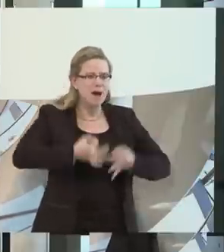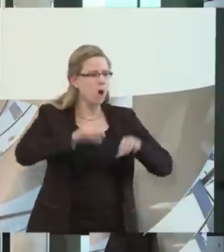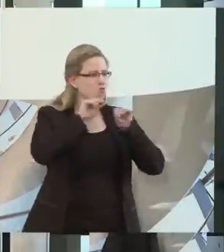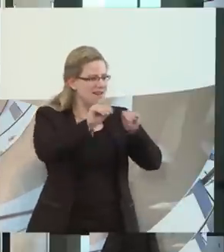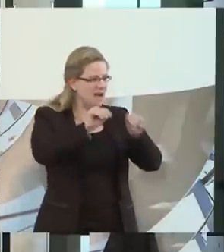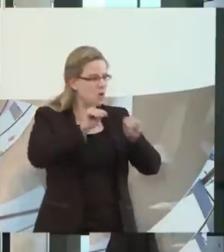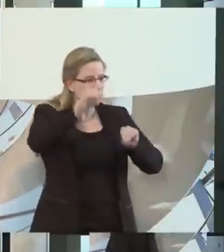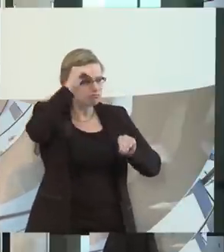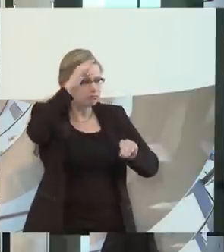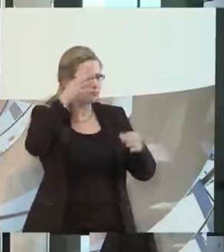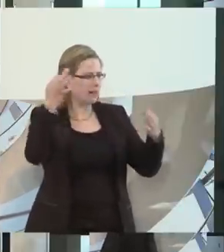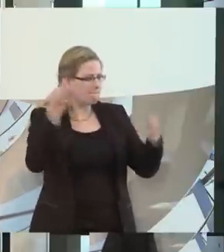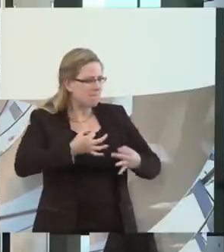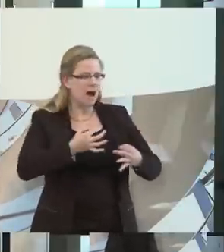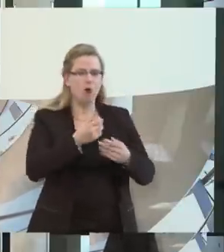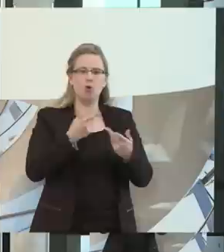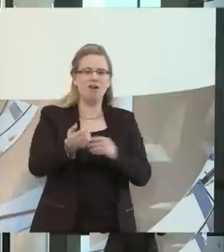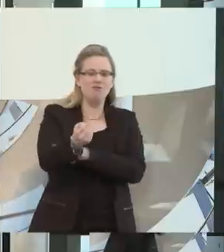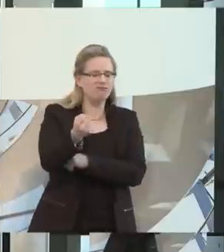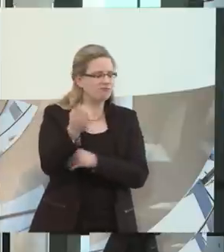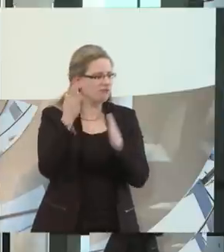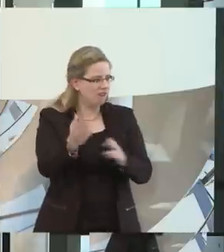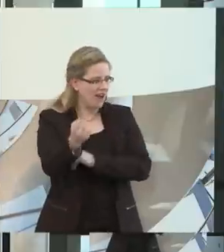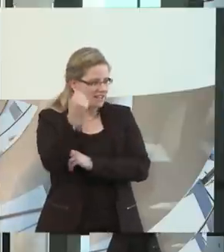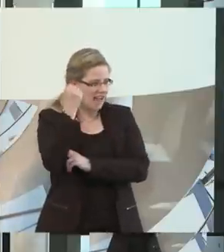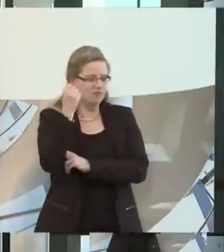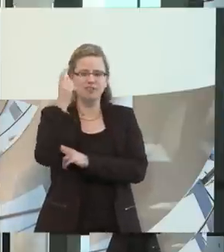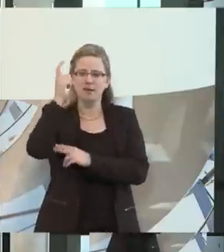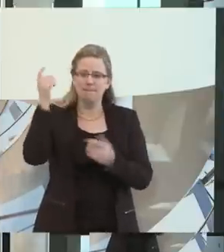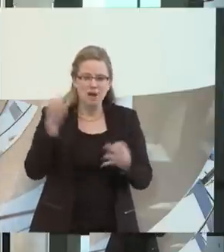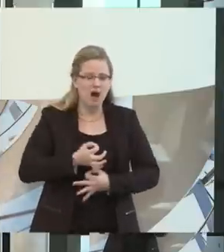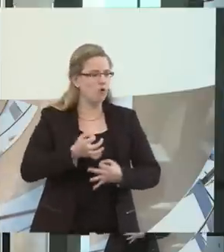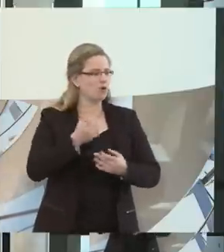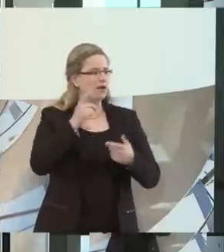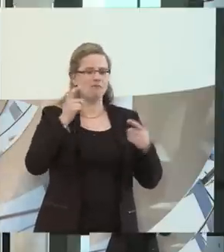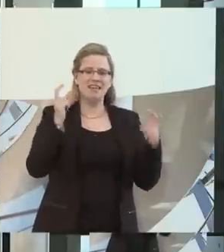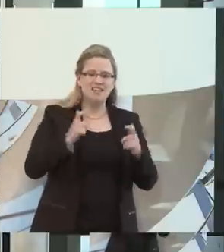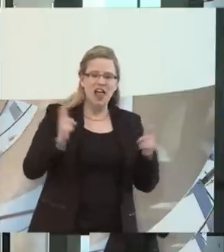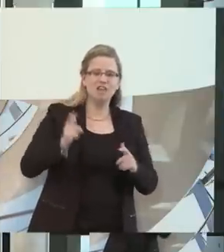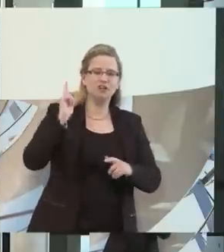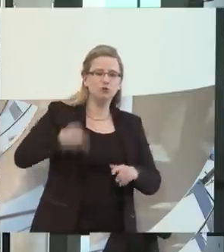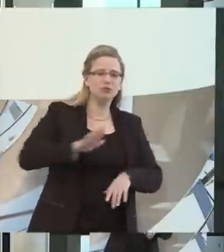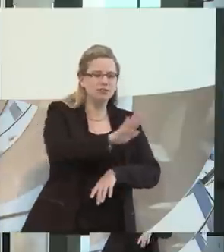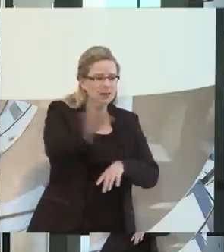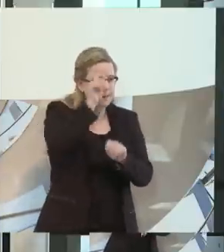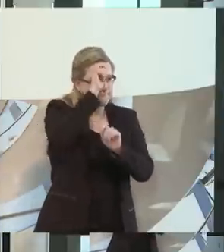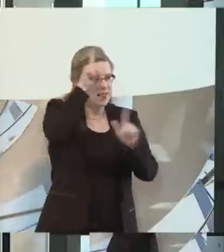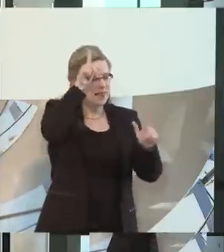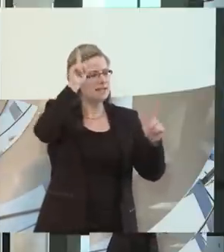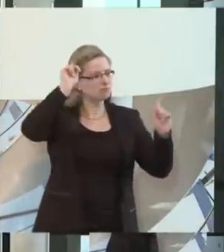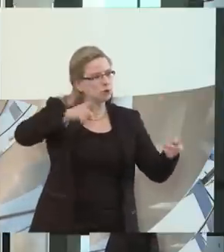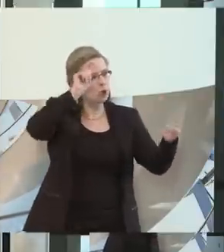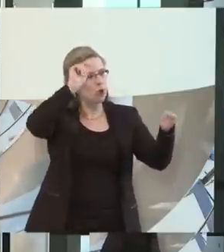Kräfte. Es muss möglich sein, dass die Gesellschaft das Bewusstsein endlich bildet, dass behinderte Menschen, nichts anderes sind, nur ein bisschen